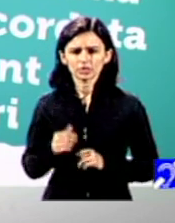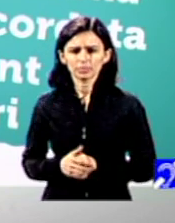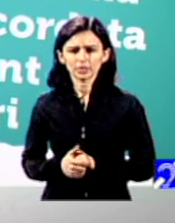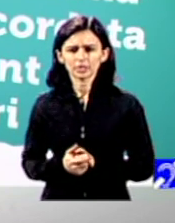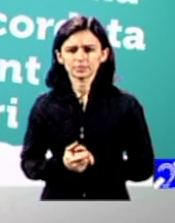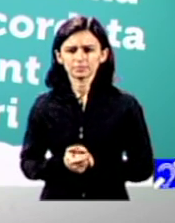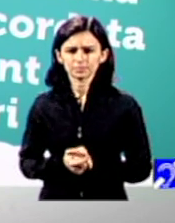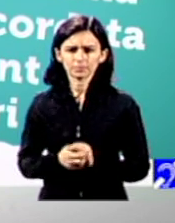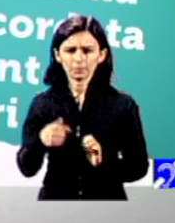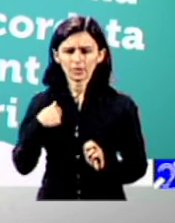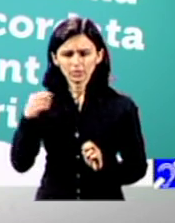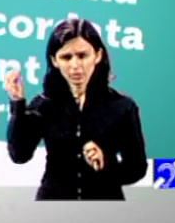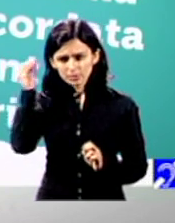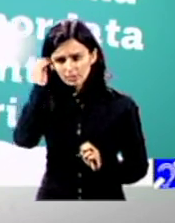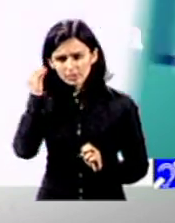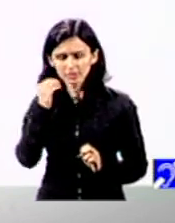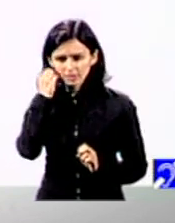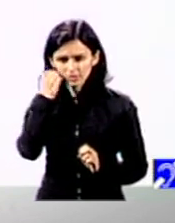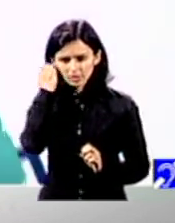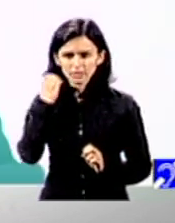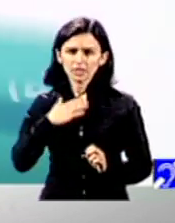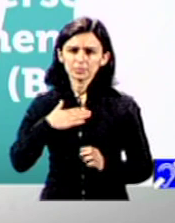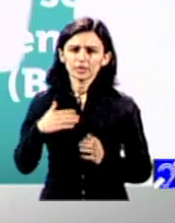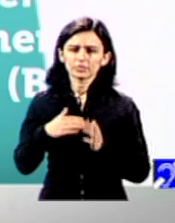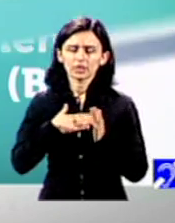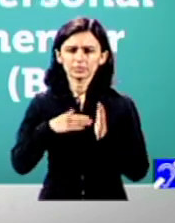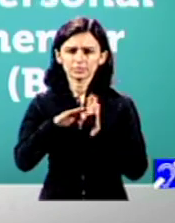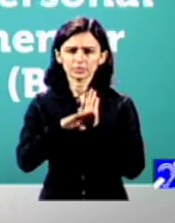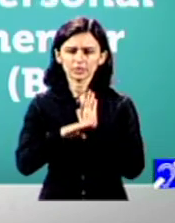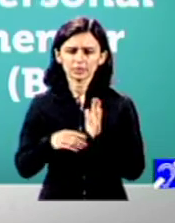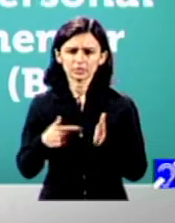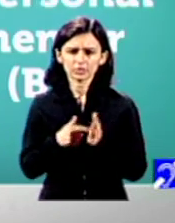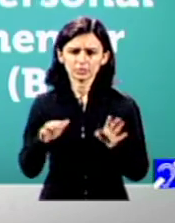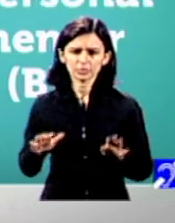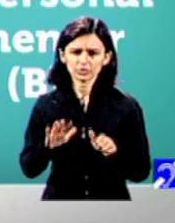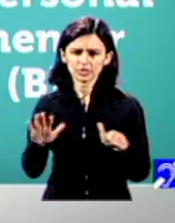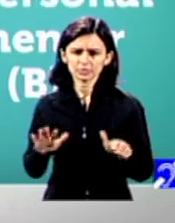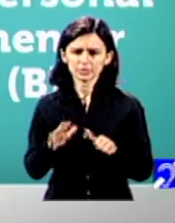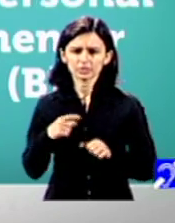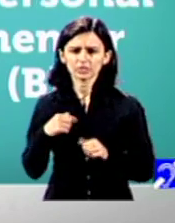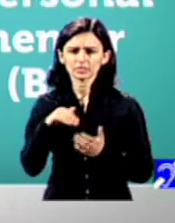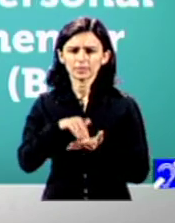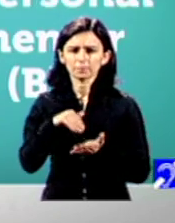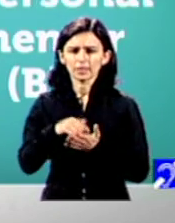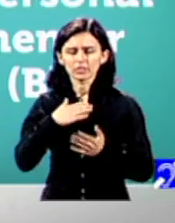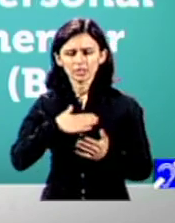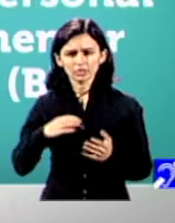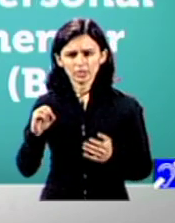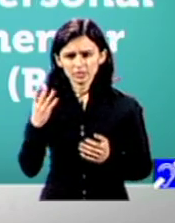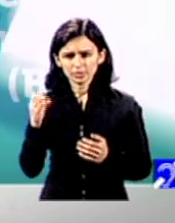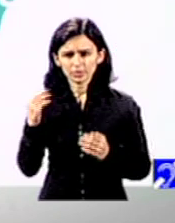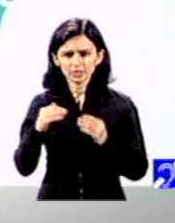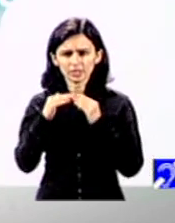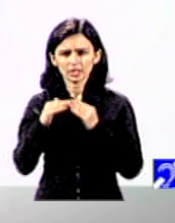a fost și când am avut acest program în 2016 repet e nevoie de o aliniere de priorități și de voință politică la nivel